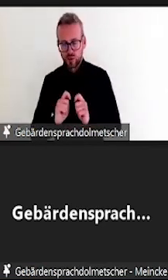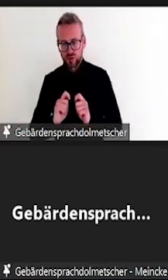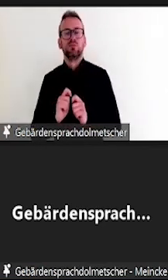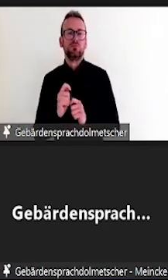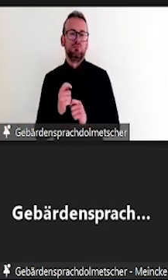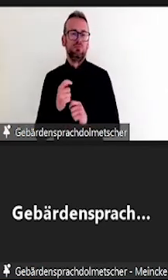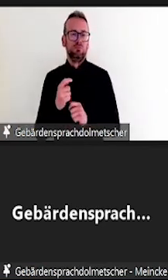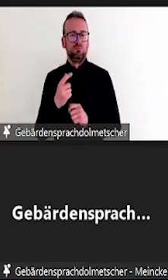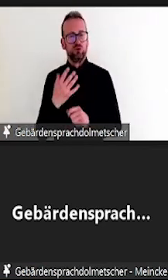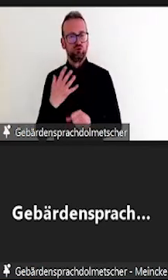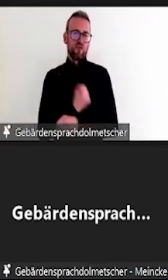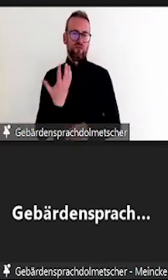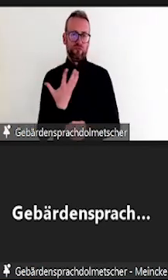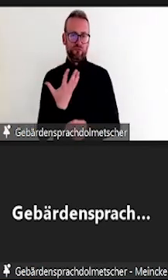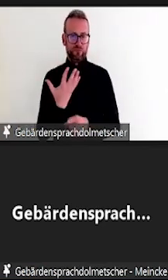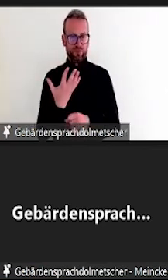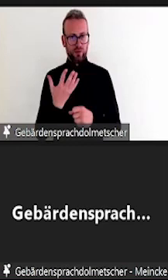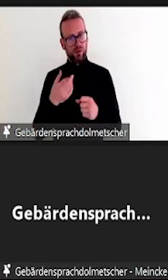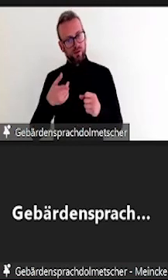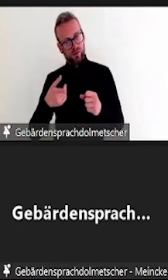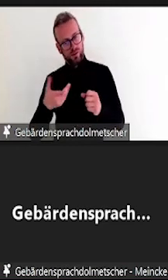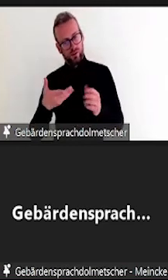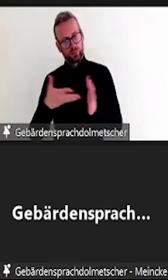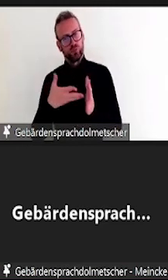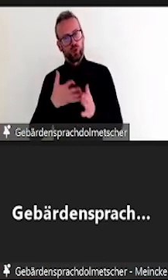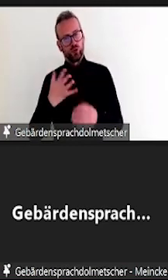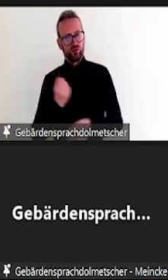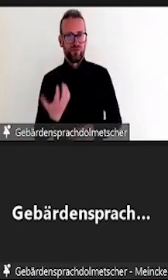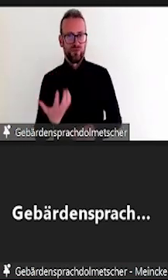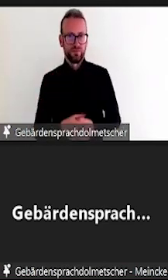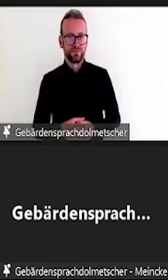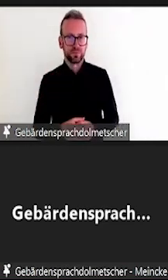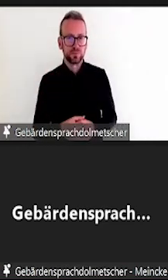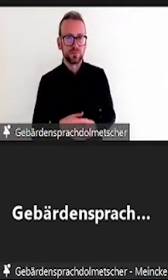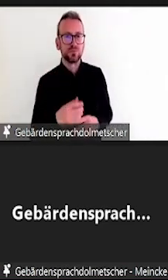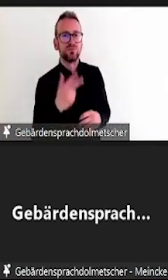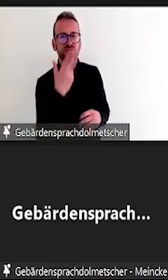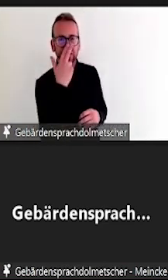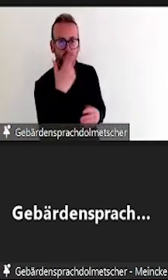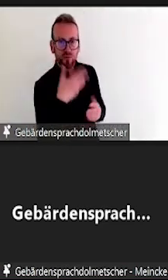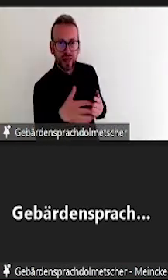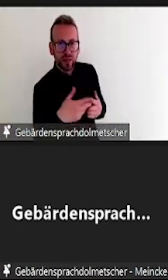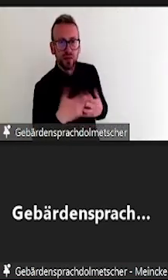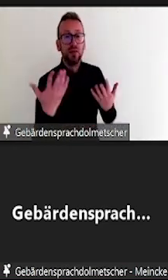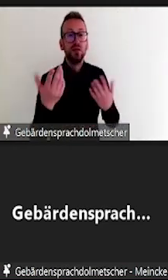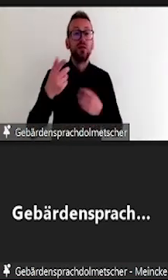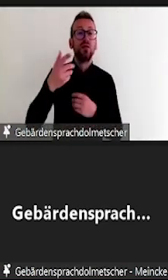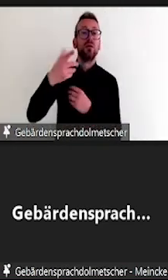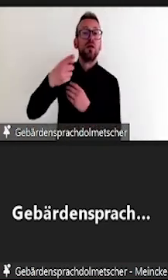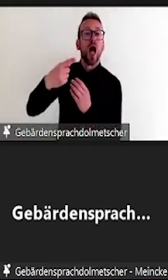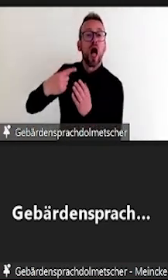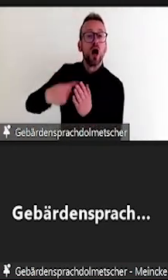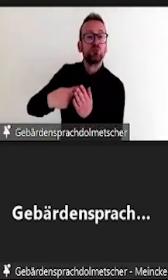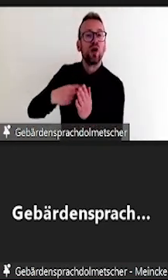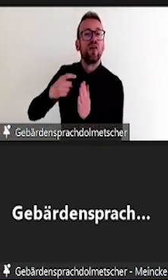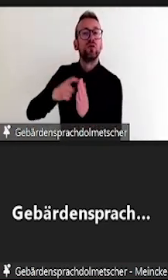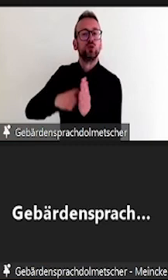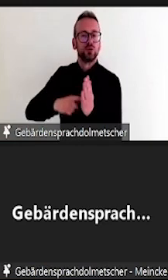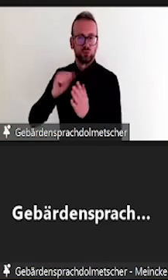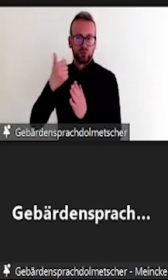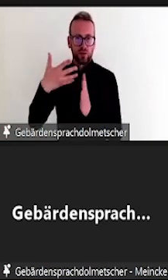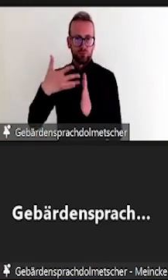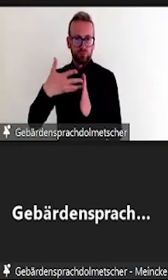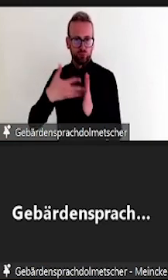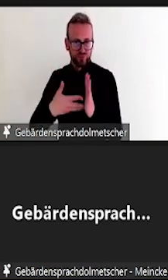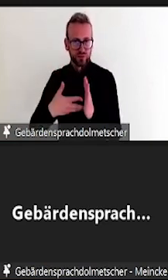Also wenn jemand vielleicht eine Zeitverlängerung von 50 Prozent beantragt, kann der Prüfungsausschuss zum Beispiel sagen, wir finden aber 30